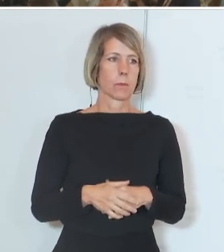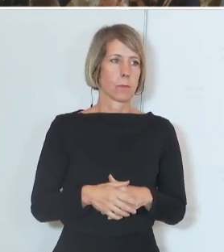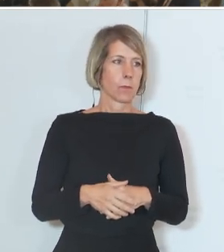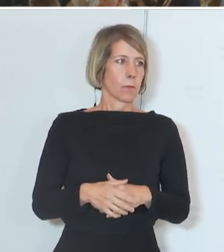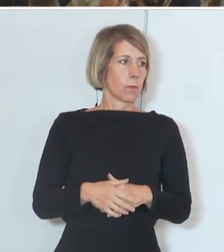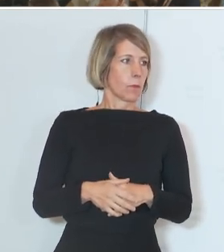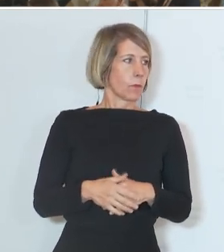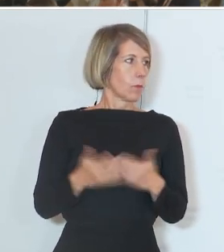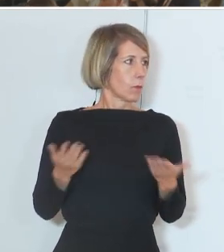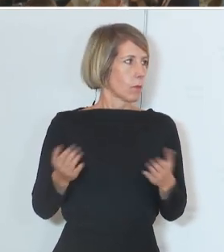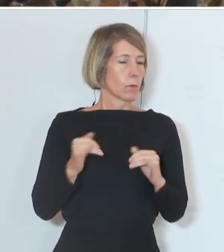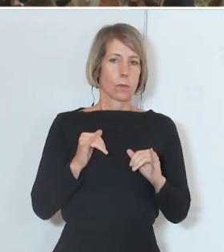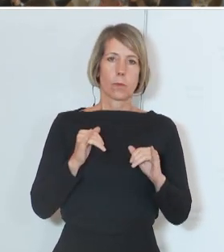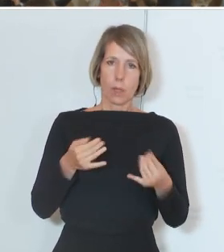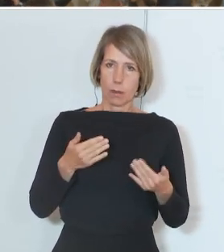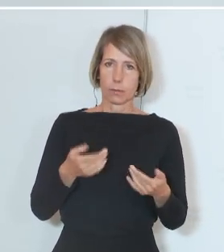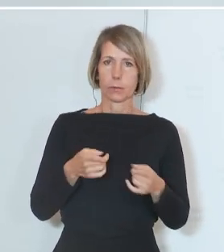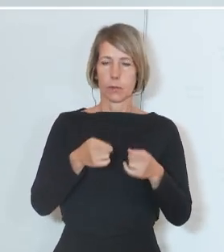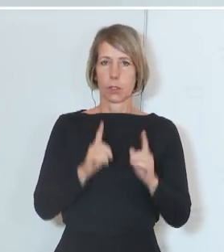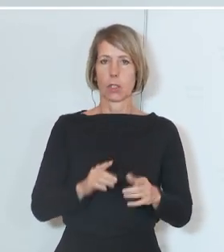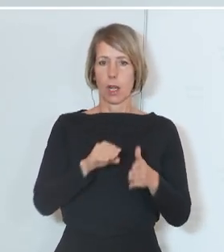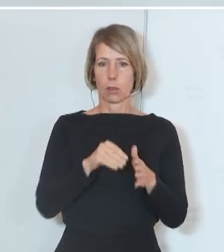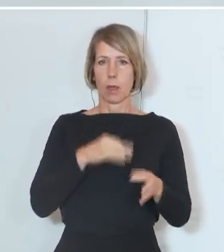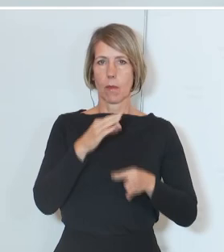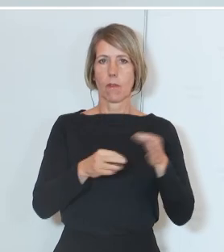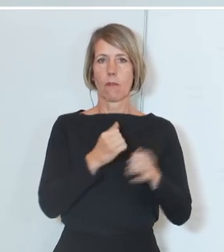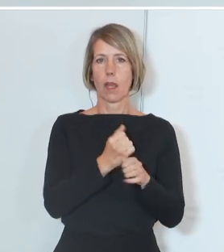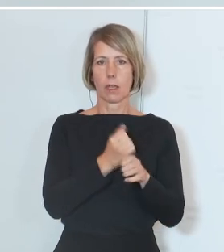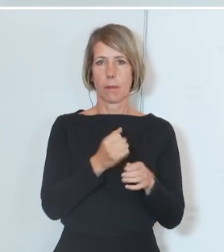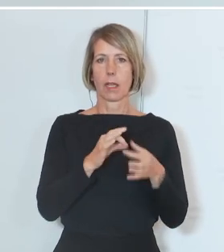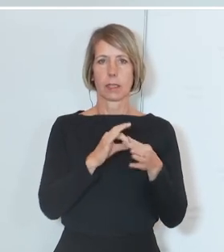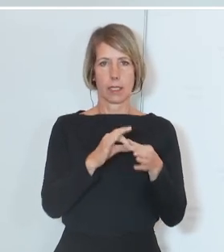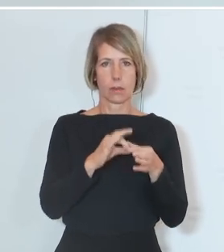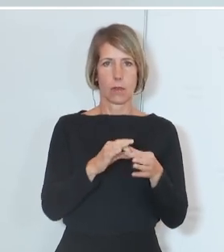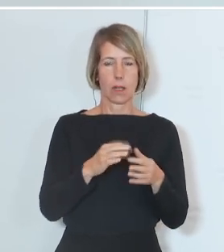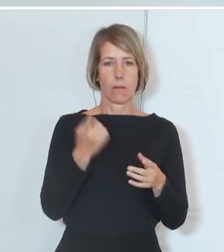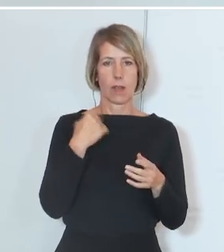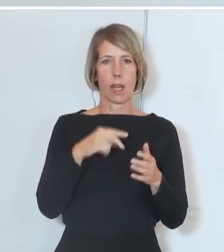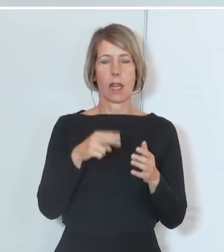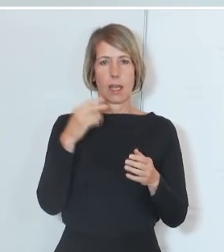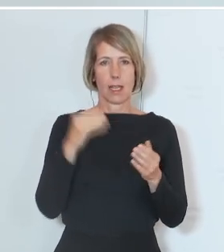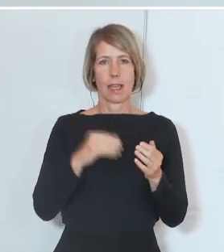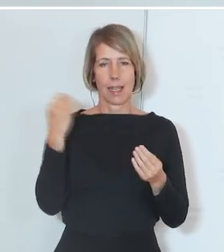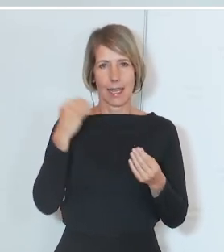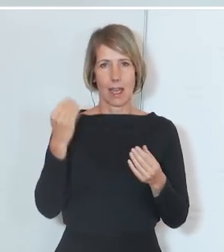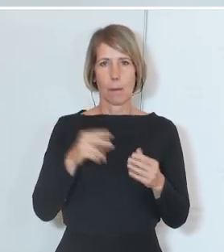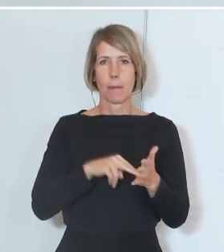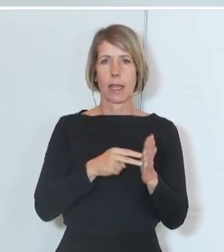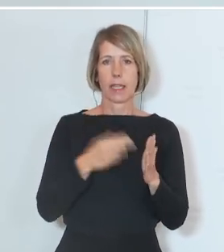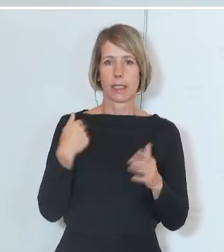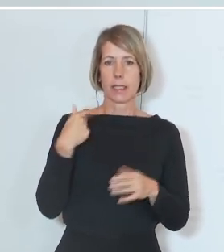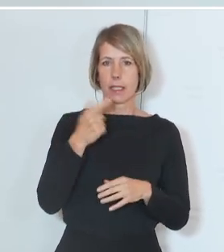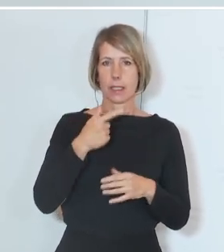Ja, also wir haben das ja beim Stellungnahmeverfahren ja gemacht. Das Projekt Lehrpläne neu läuft bereits seit 2018.